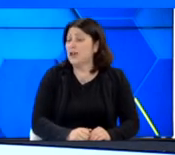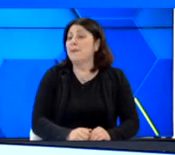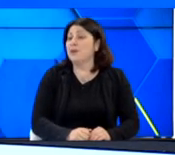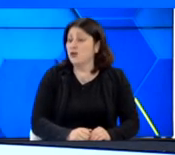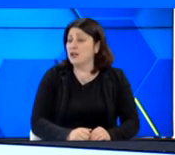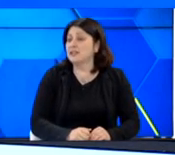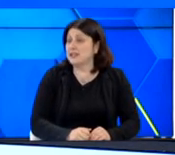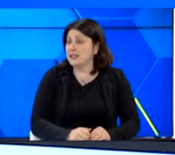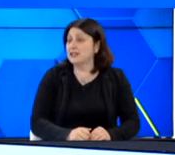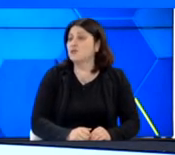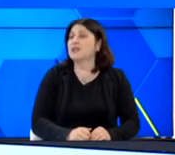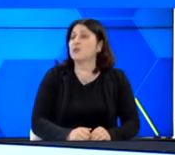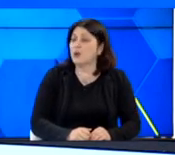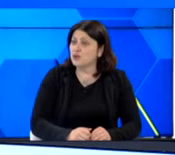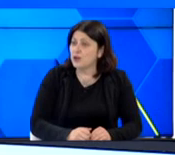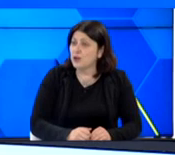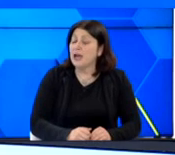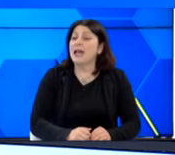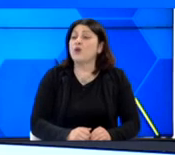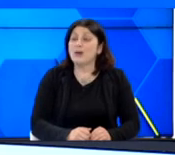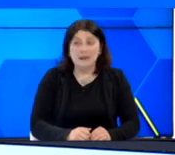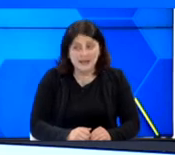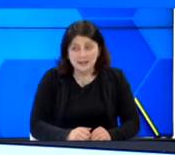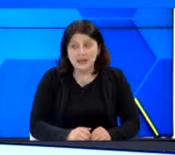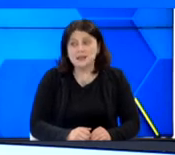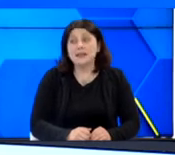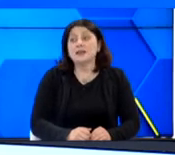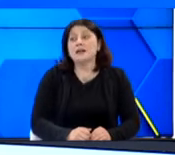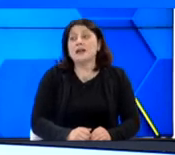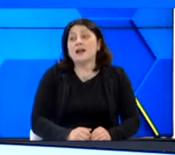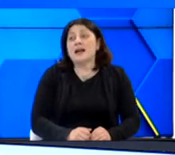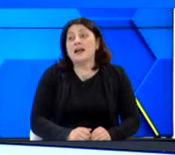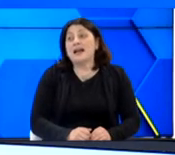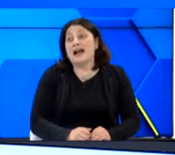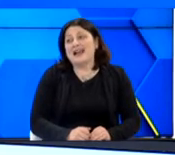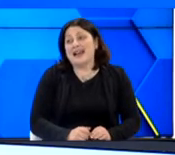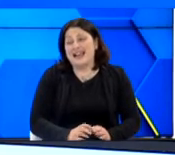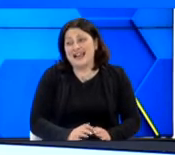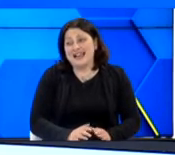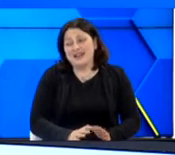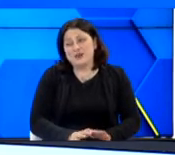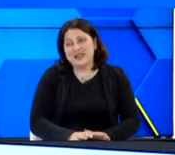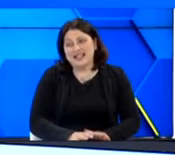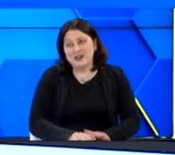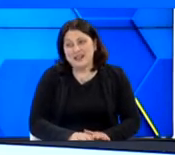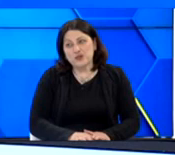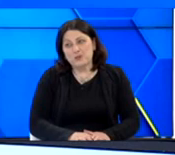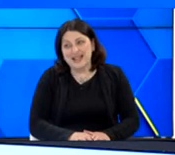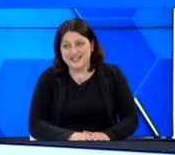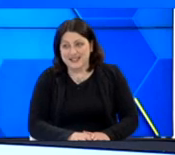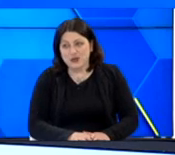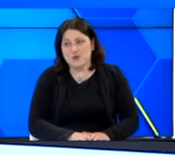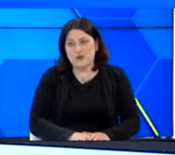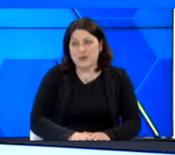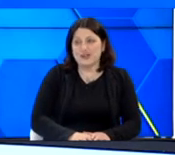κοφών Μινώα της Κρήτης που έχει ποδόσφαιρο. Έχουμε μπάσκετ, αλλά είναι πιο δυνατή η ομάδα του